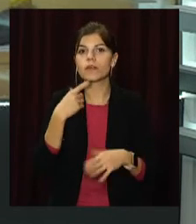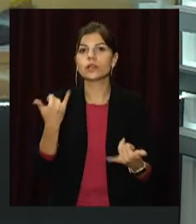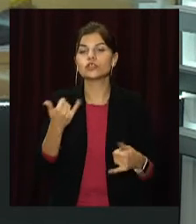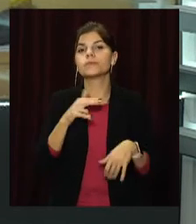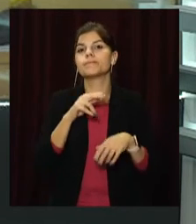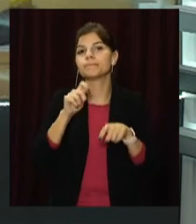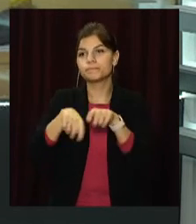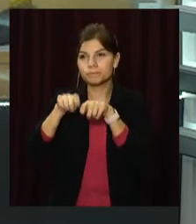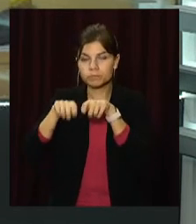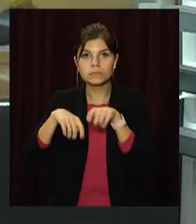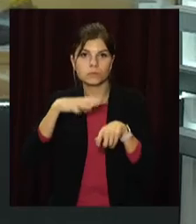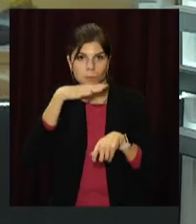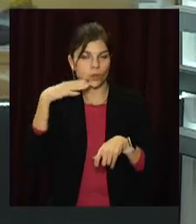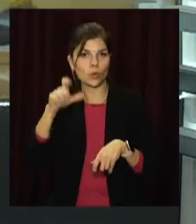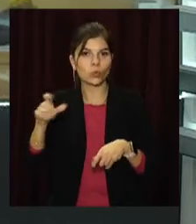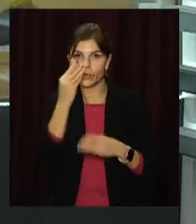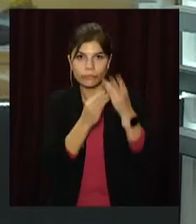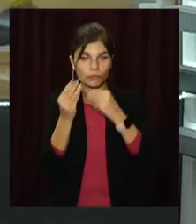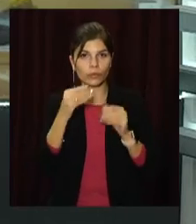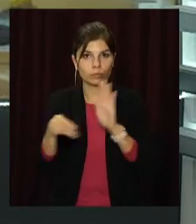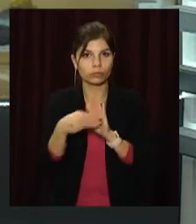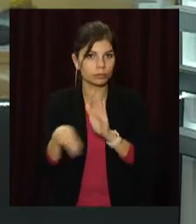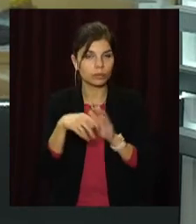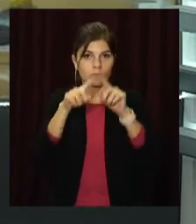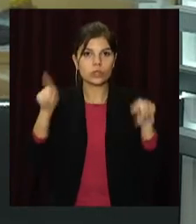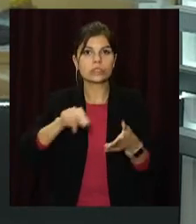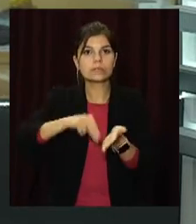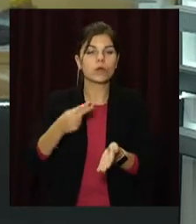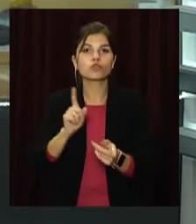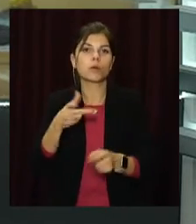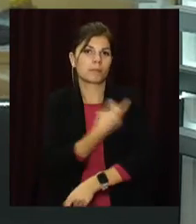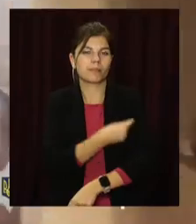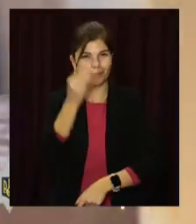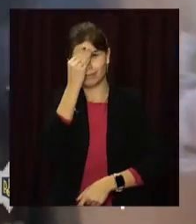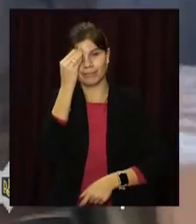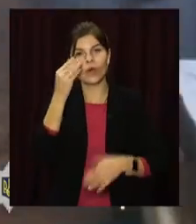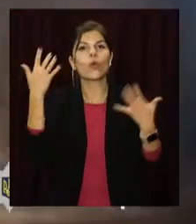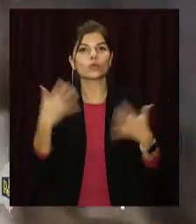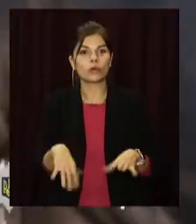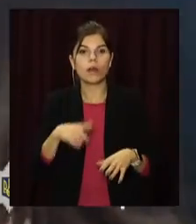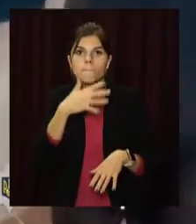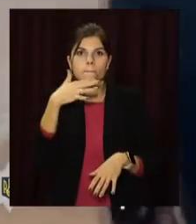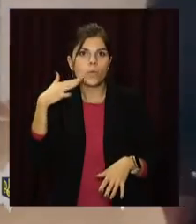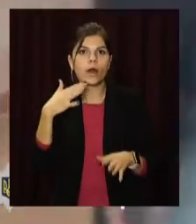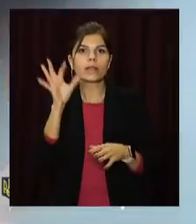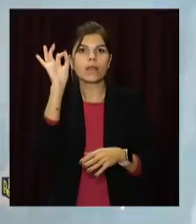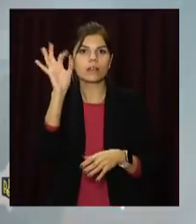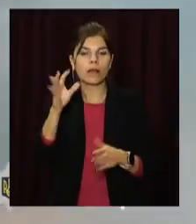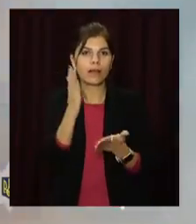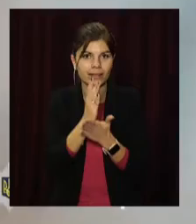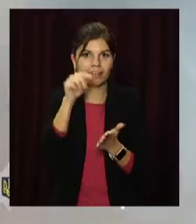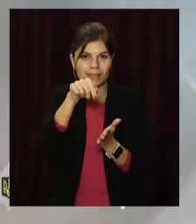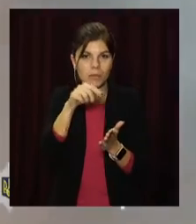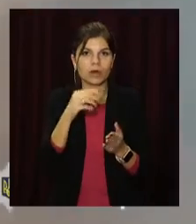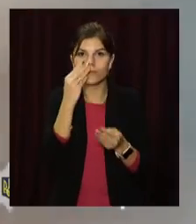випадки купівлі фальшивих COVID-сертифікатів. Купити липову довідку про вакцинацію пропонують десятки телеграм-каналів. Для